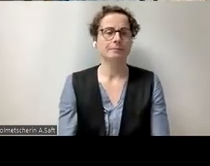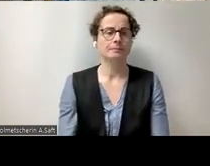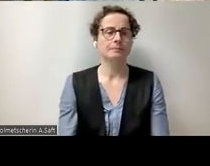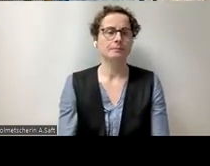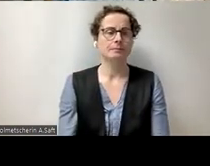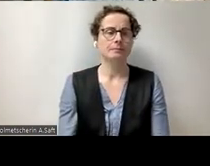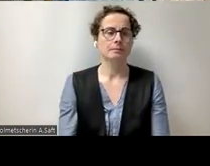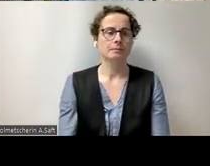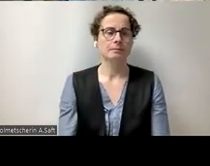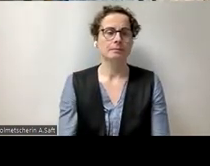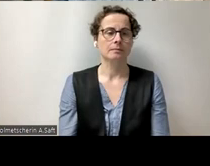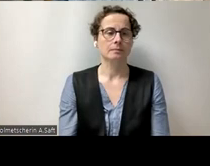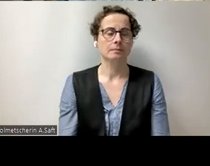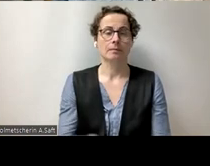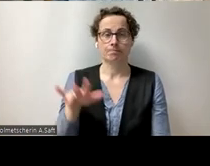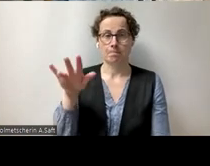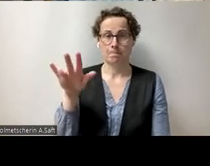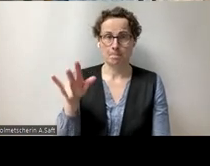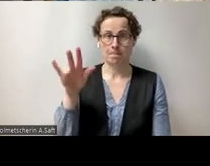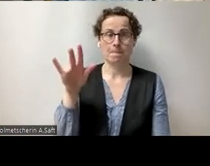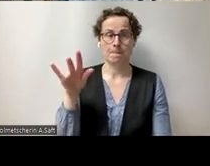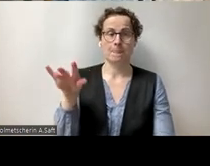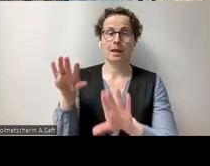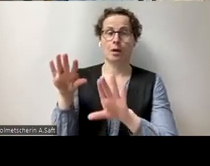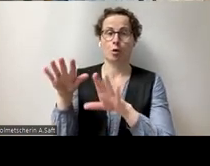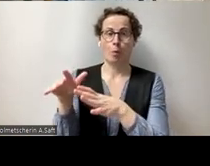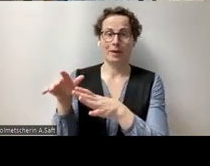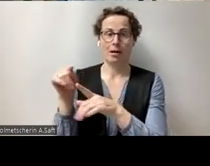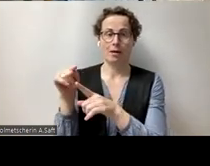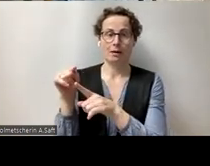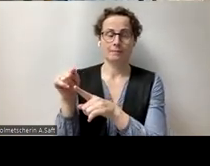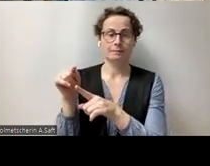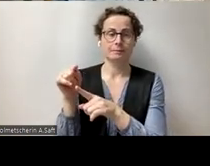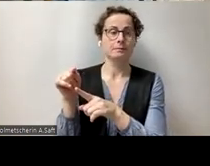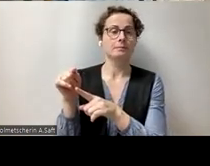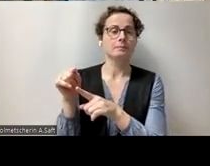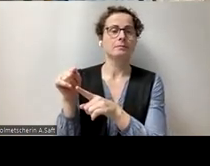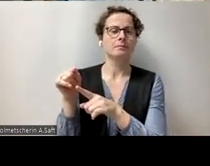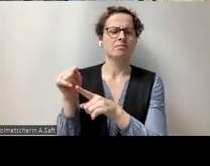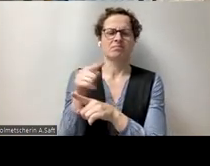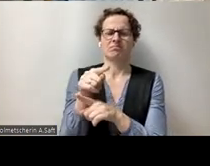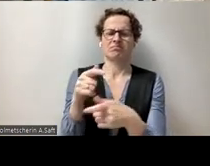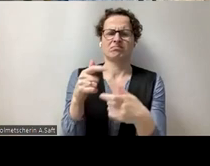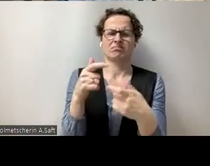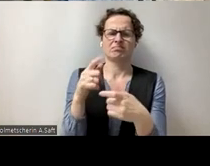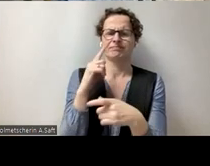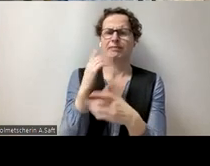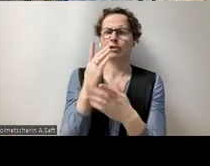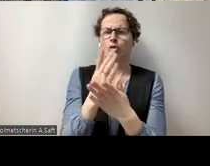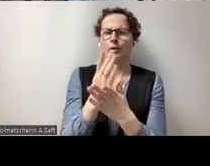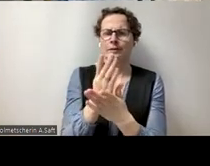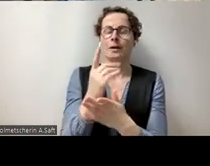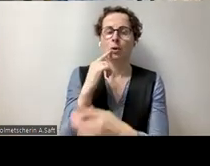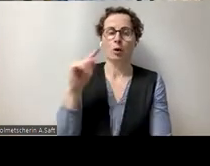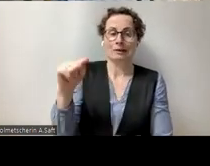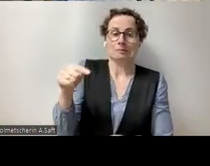nochmal mit einem Rechtsklick drauf unter Gruppieren. Ja, es steht hier Gruppierung aufheben, aber es würde dann stehen